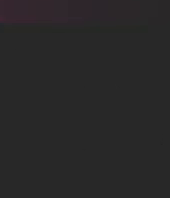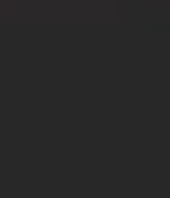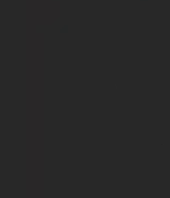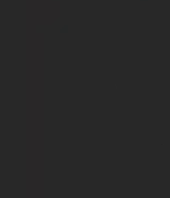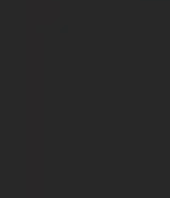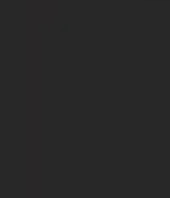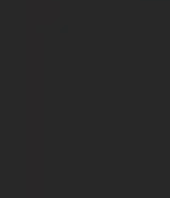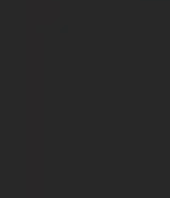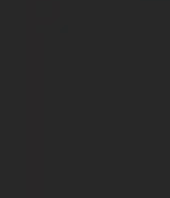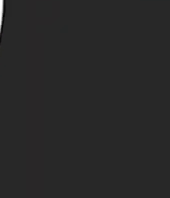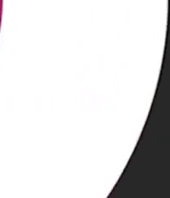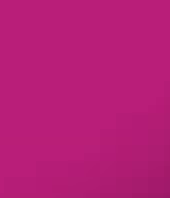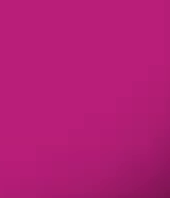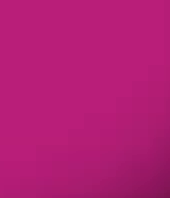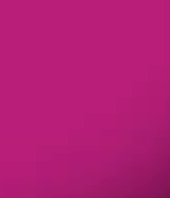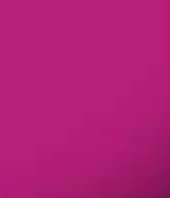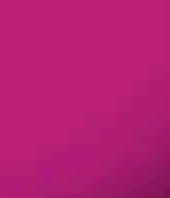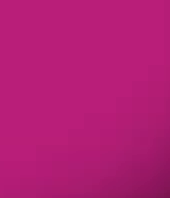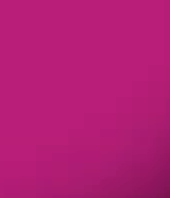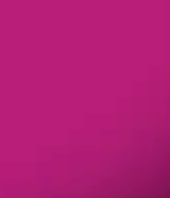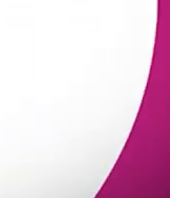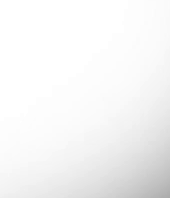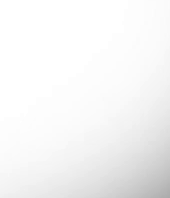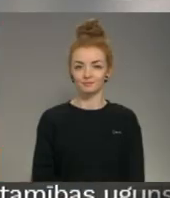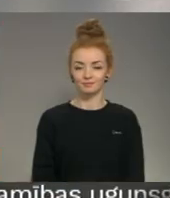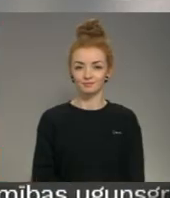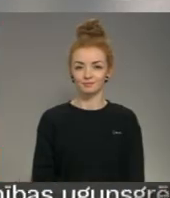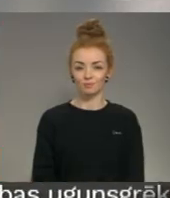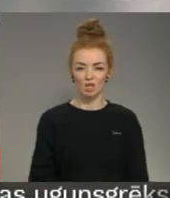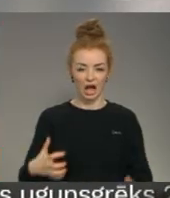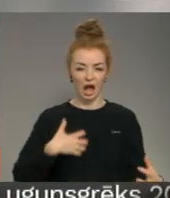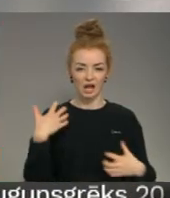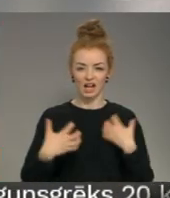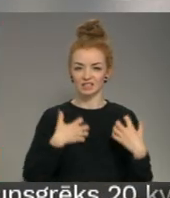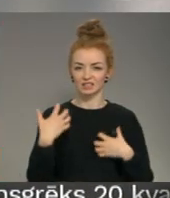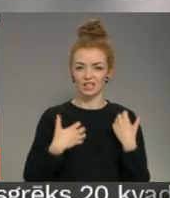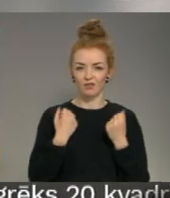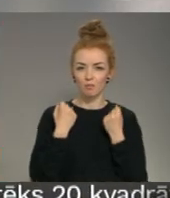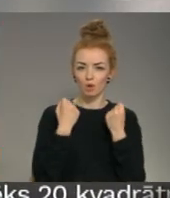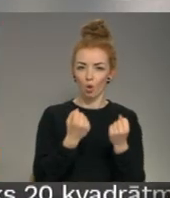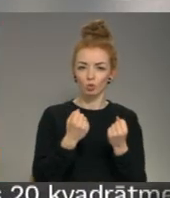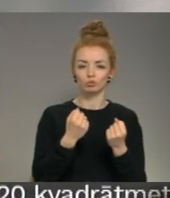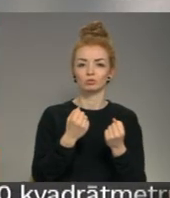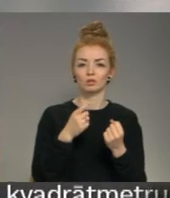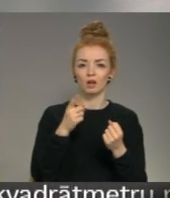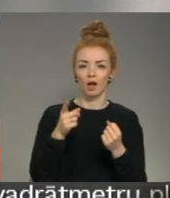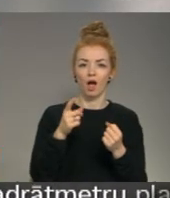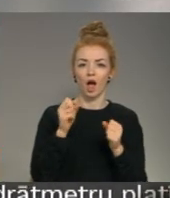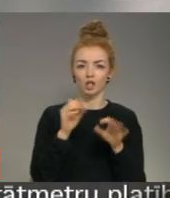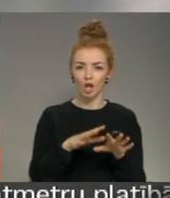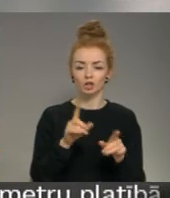Re, viss ēters ir te! Agresīva braukšana, satiksmes negadījuma vietas